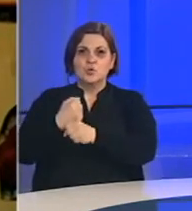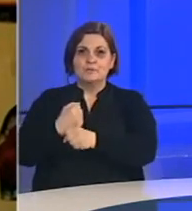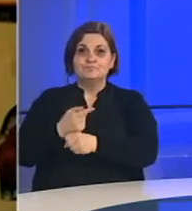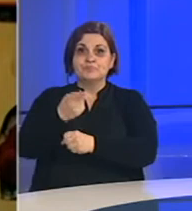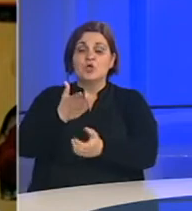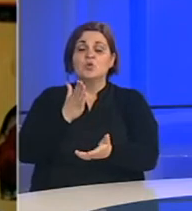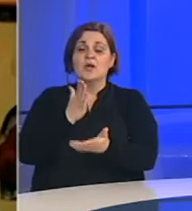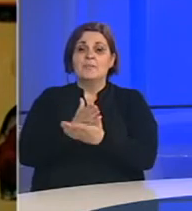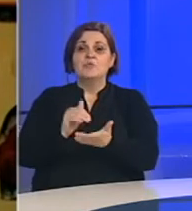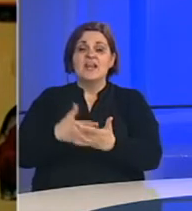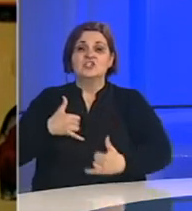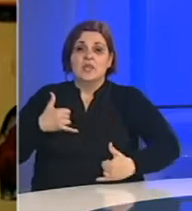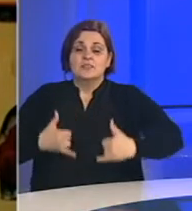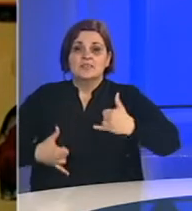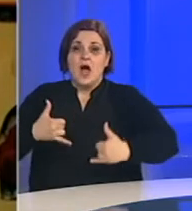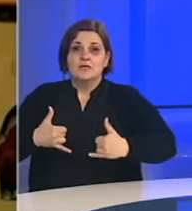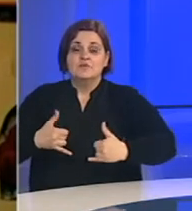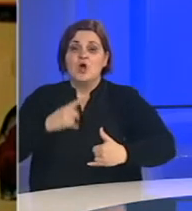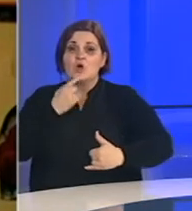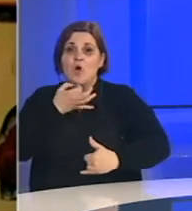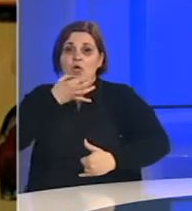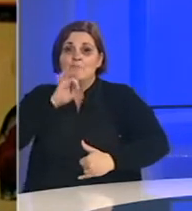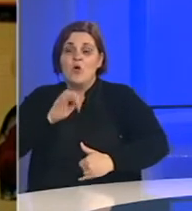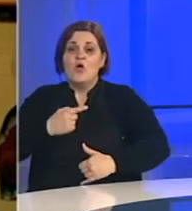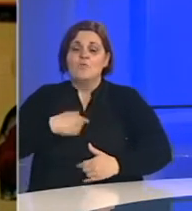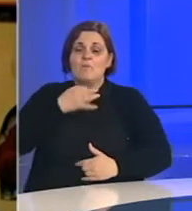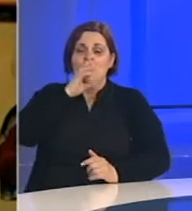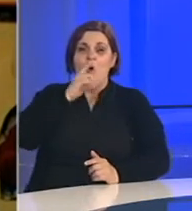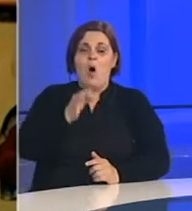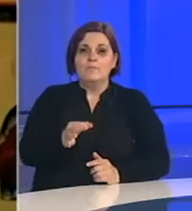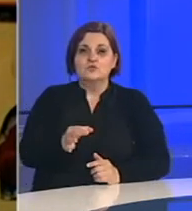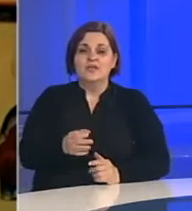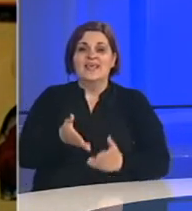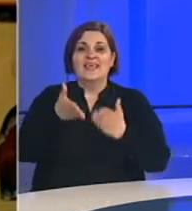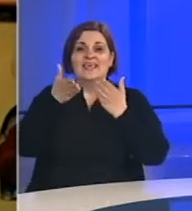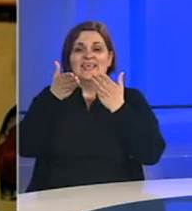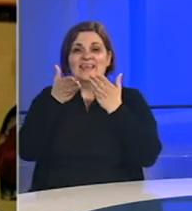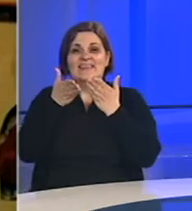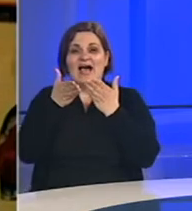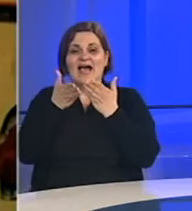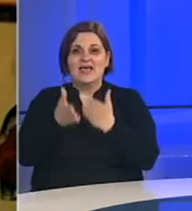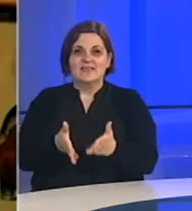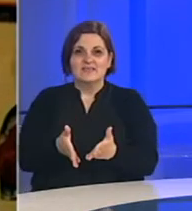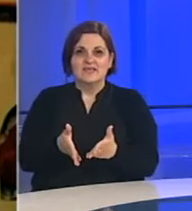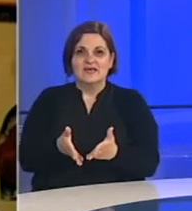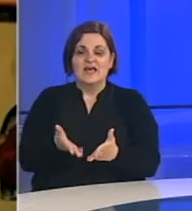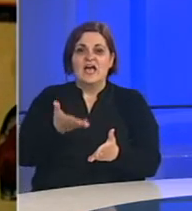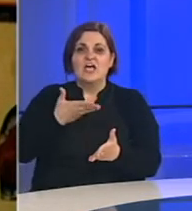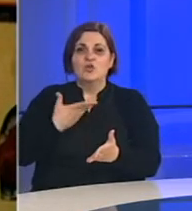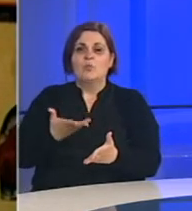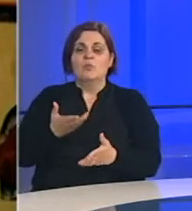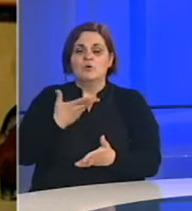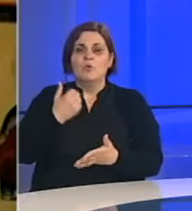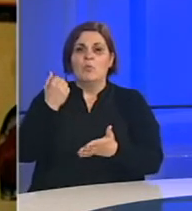nek bude naše takmičenje, koji je bolji, koji ima bolju opštinu i da se to, da ti gradonačelnici dobio isto